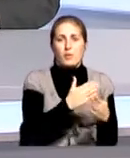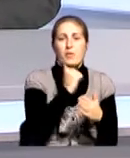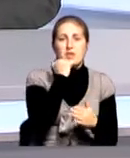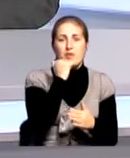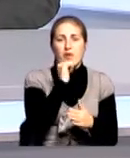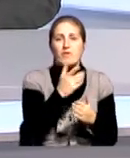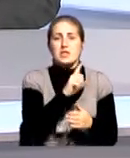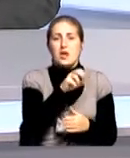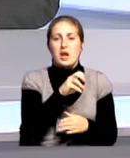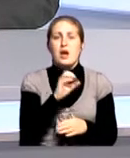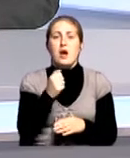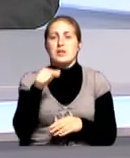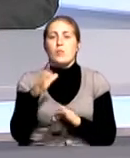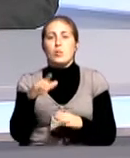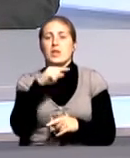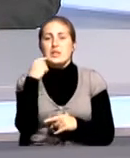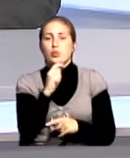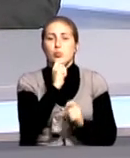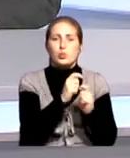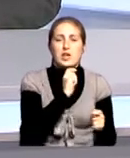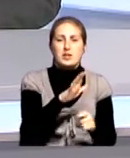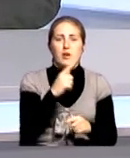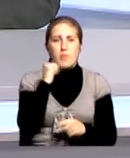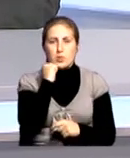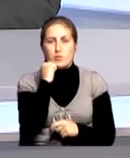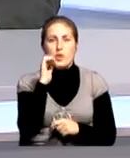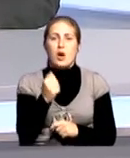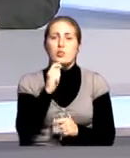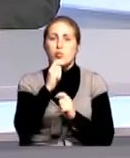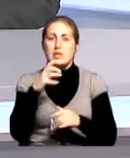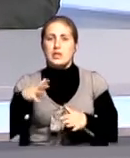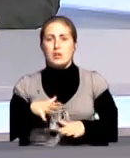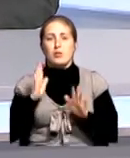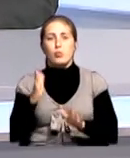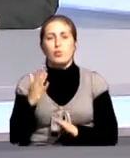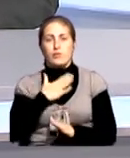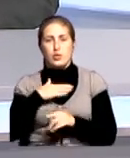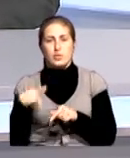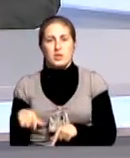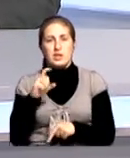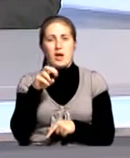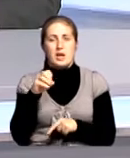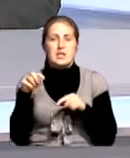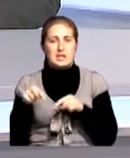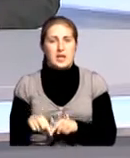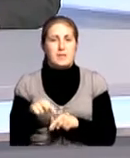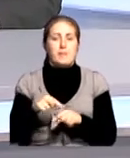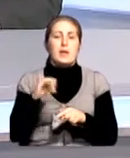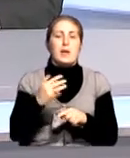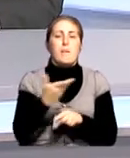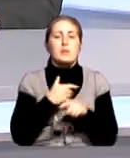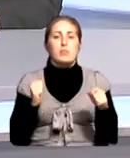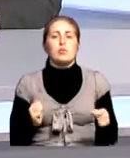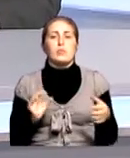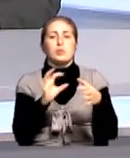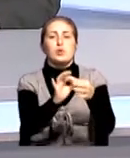и там будут находиться российские журналисты, московские. А журналисты крымские будут находиться в нашем зале здесь. И кроме того, мы сможем подключить